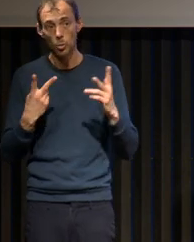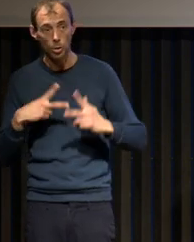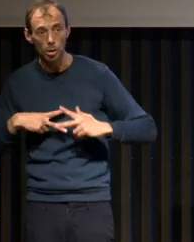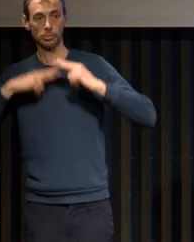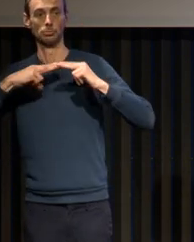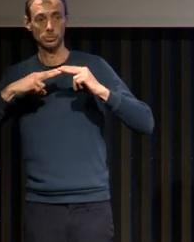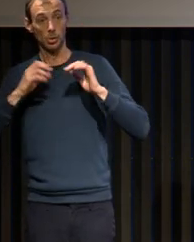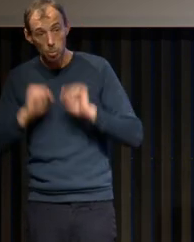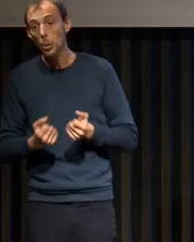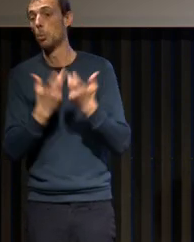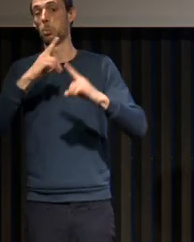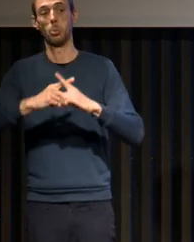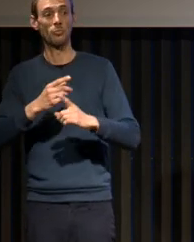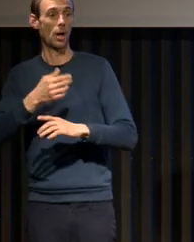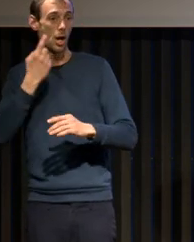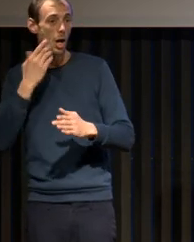tout au long de la nuit.